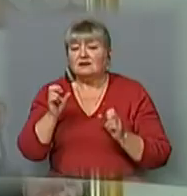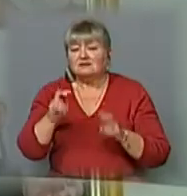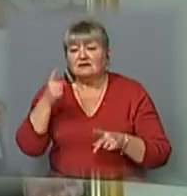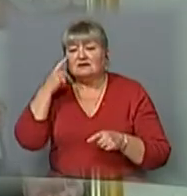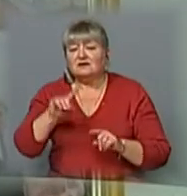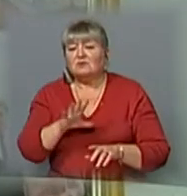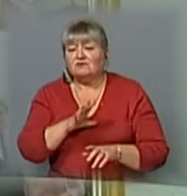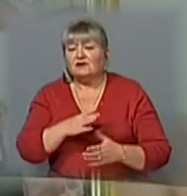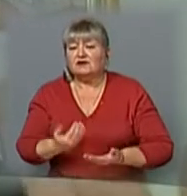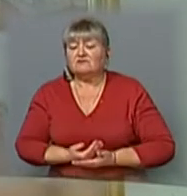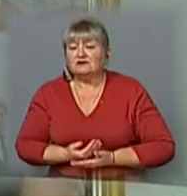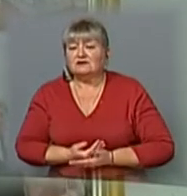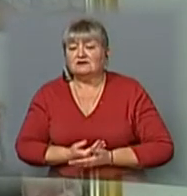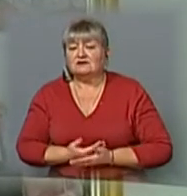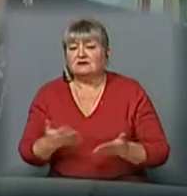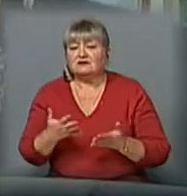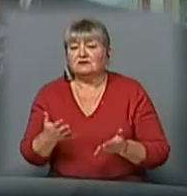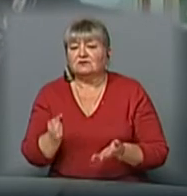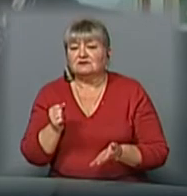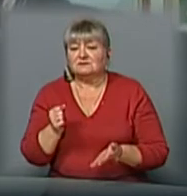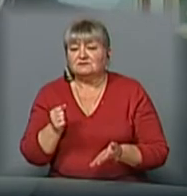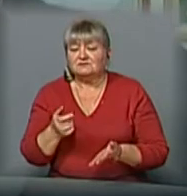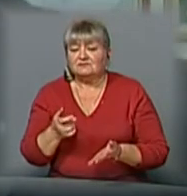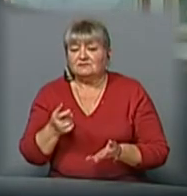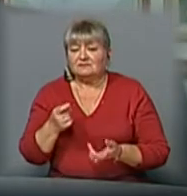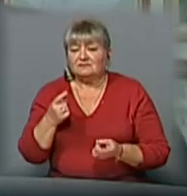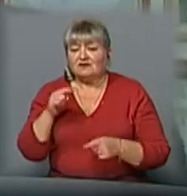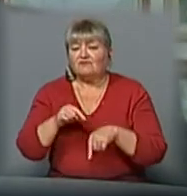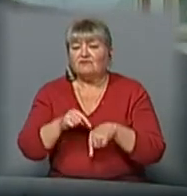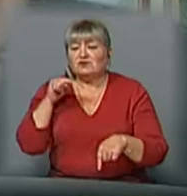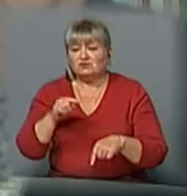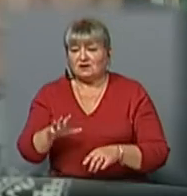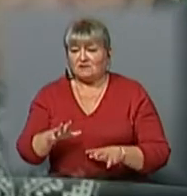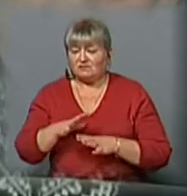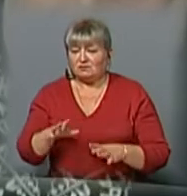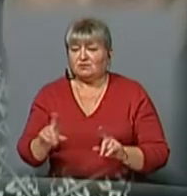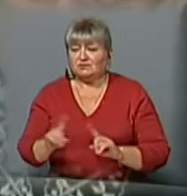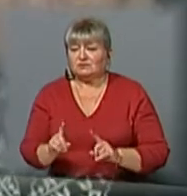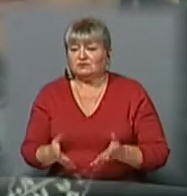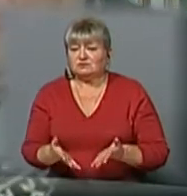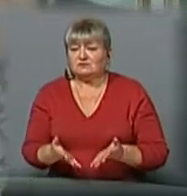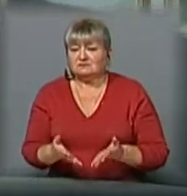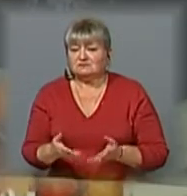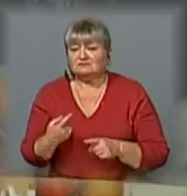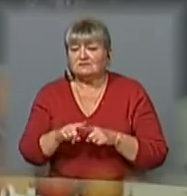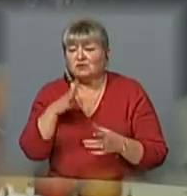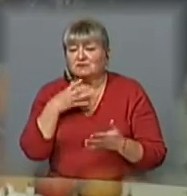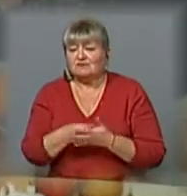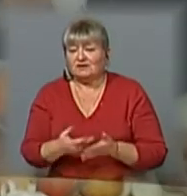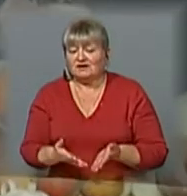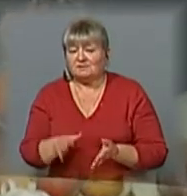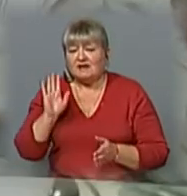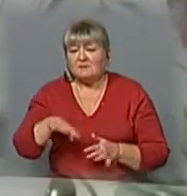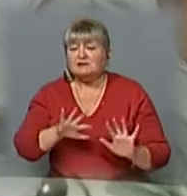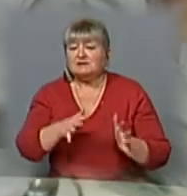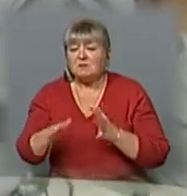буває. Якось воно, бажко навіть передати, ну якесь відчуття відбулося, що щось воно своє. Після подій на